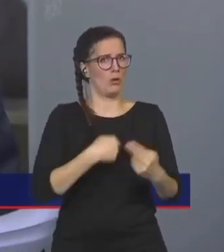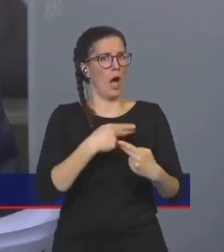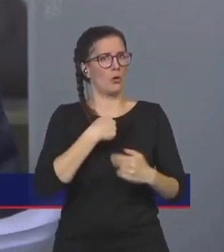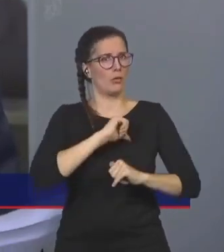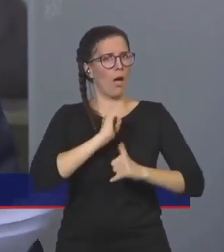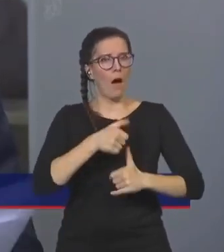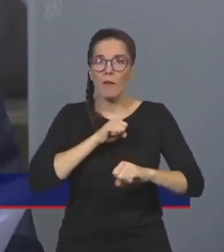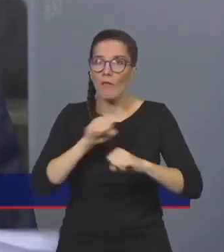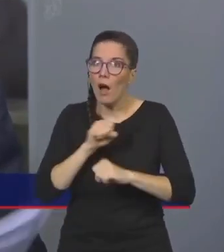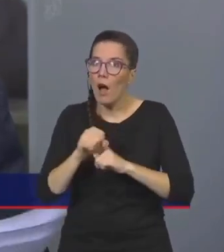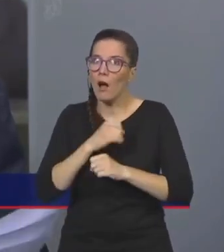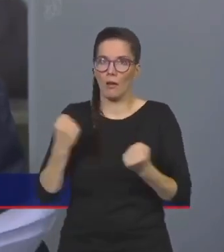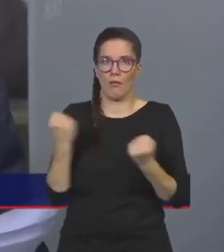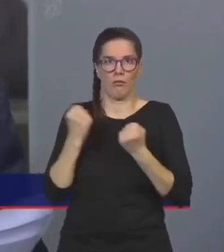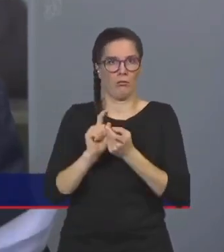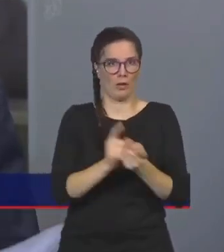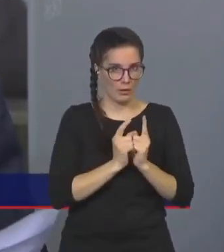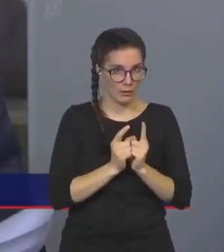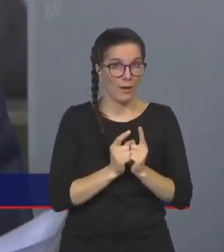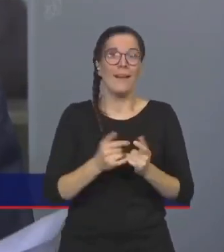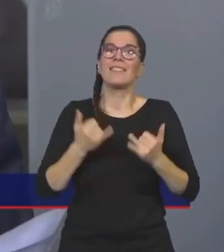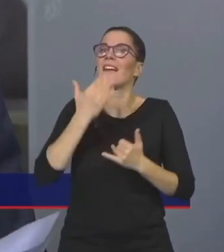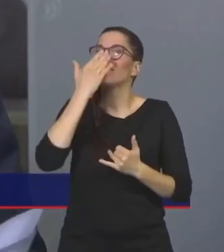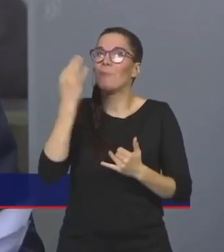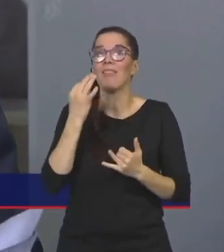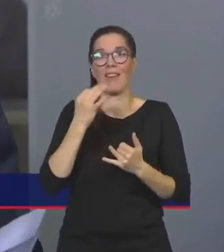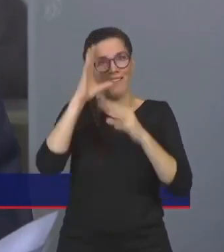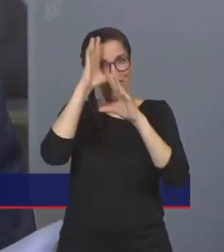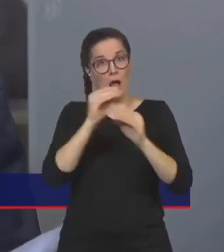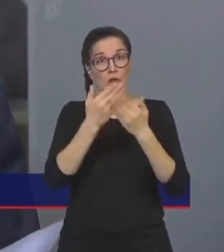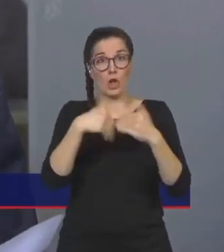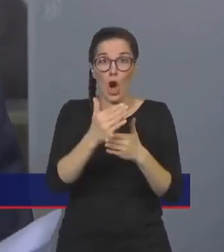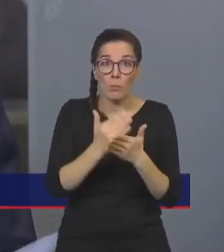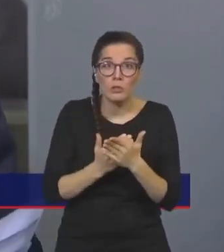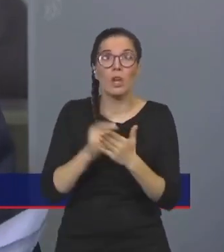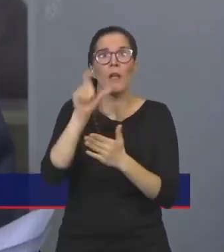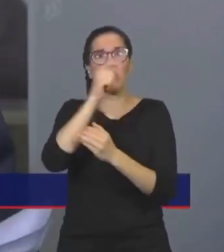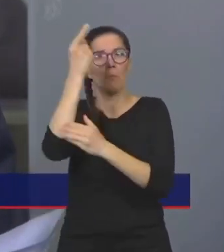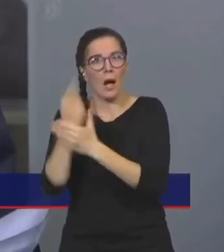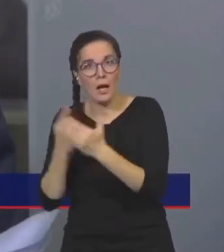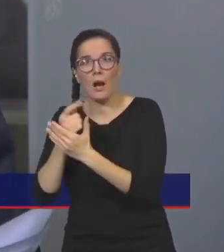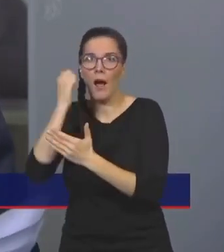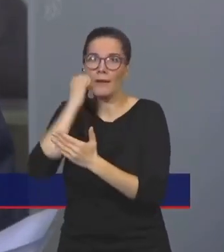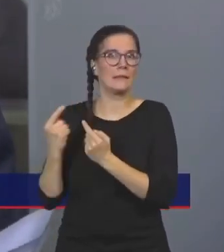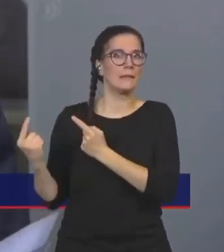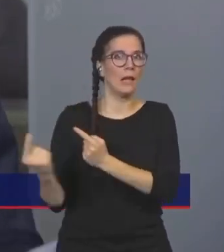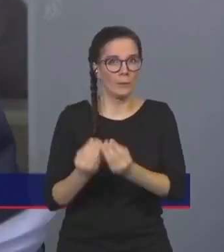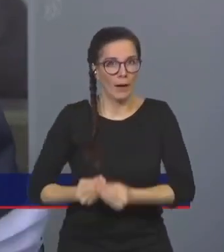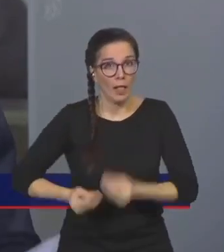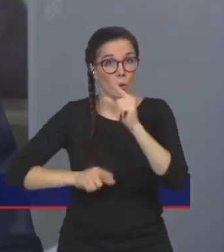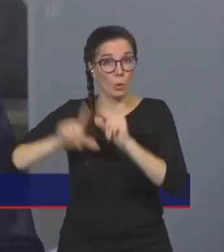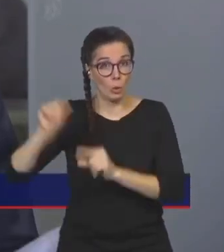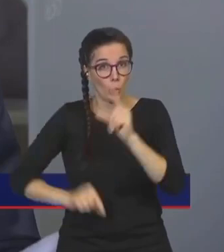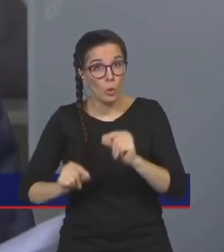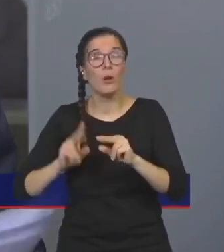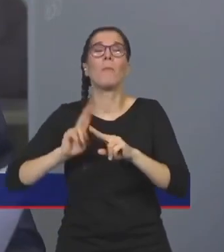to stále odmítá zapracovat. Dnes to funguje tak, že udělá opatření, lidé, firmy krachují, lidé přichází o práci, dostali se do dluhu a až